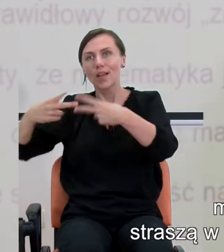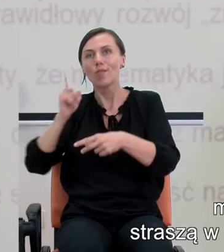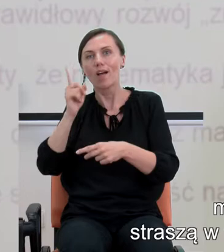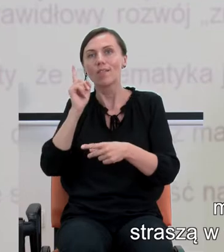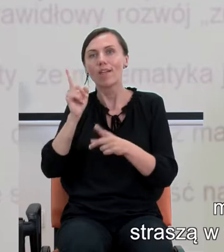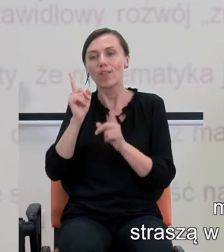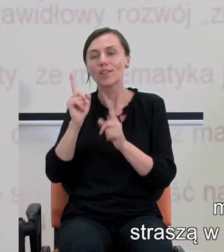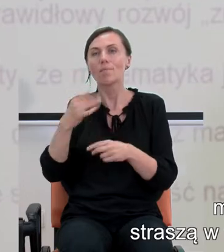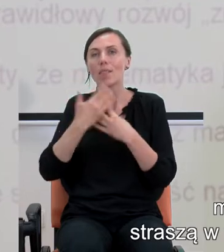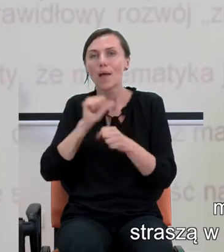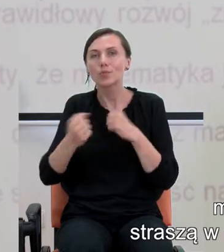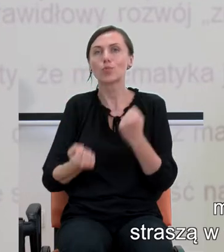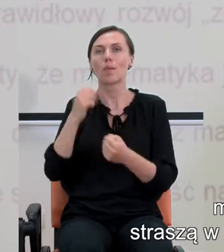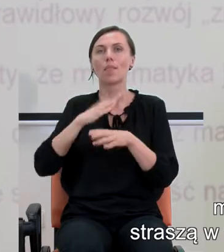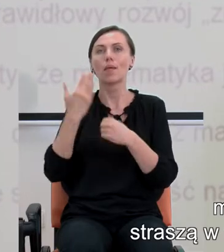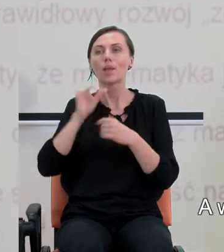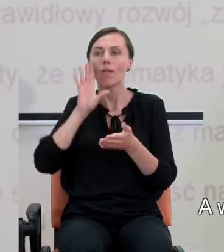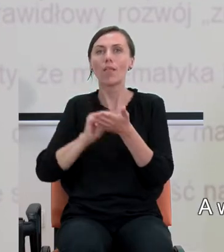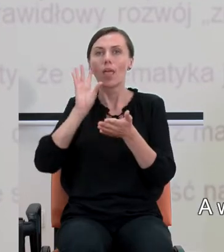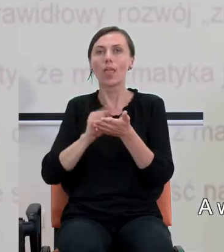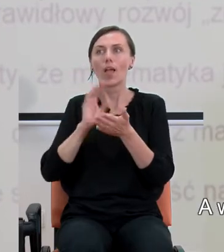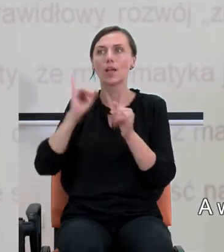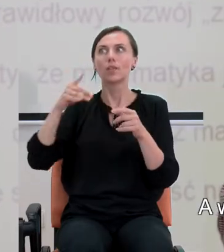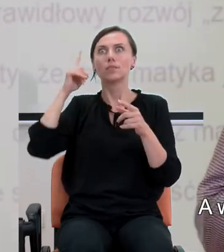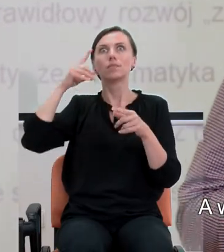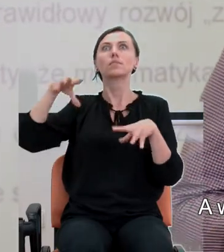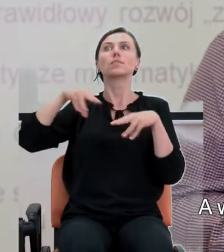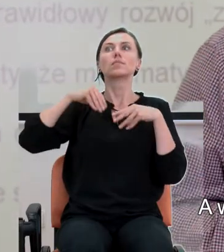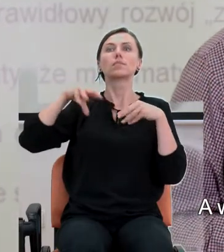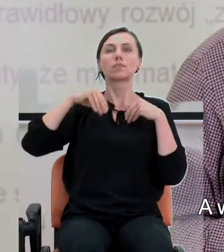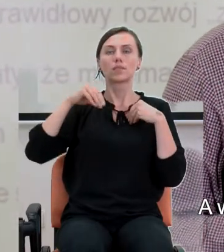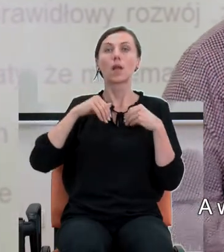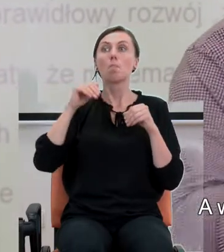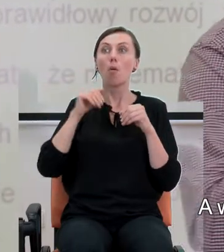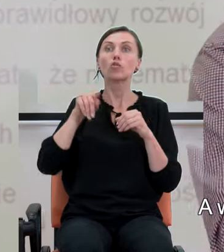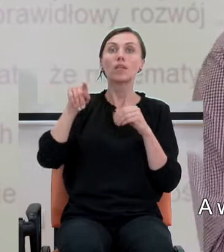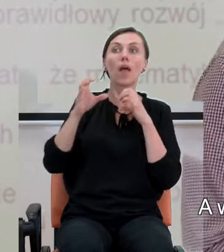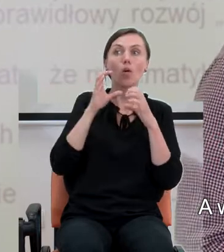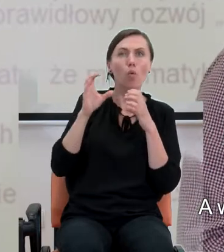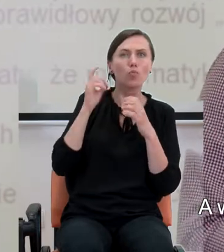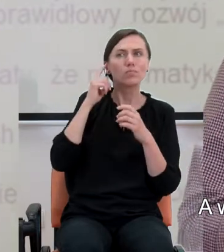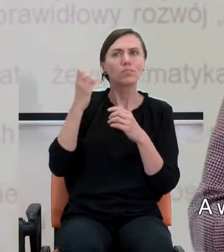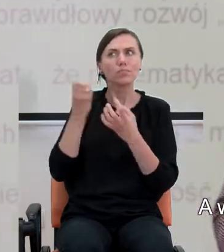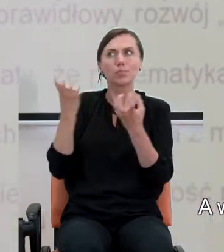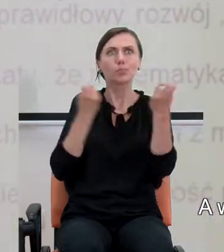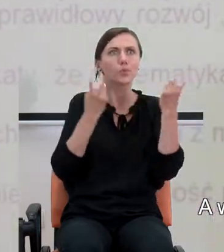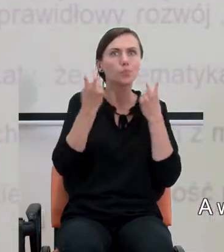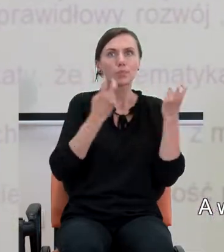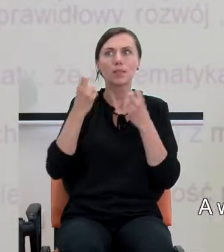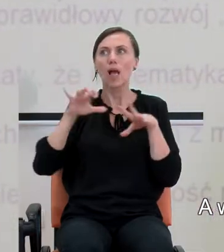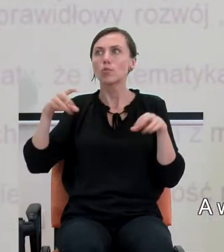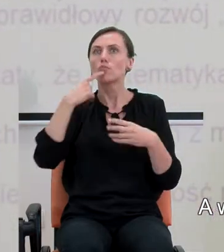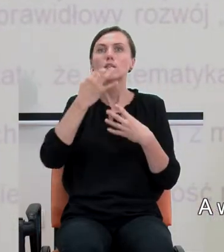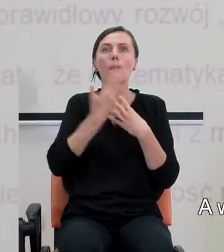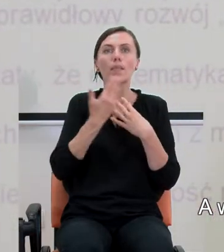wywołują właśnie ten lęk. a więc pewne komunikaty i ich kumulacja mogą być